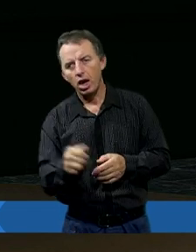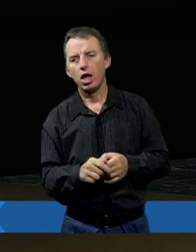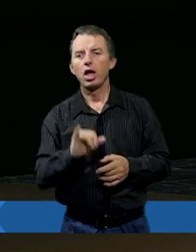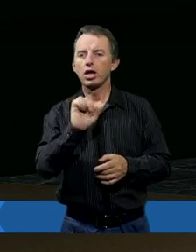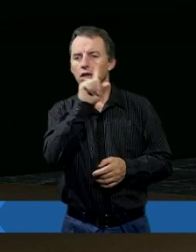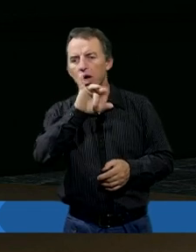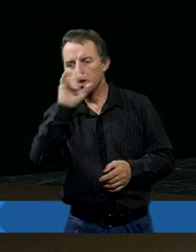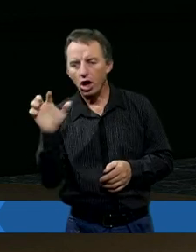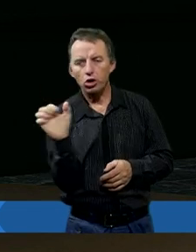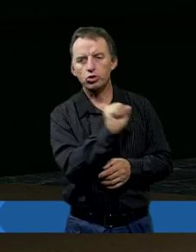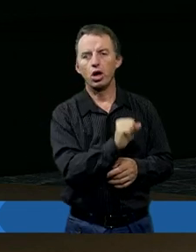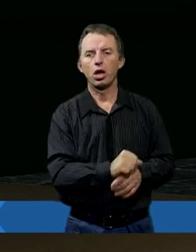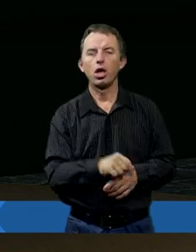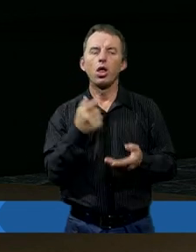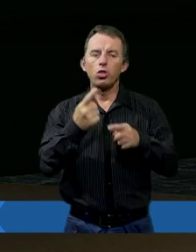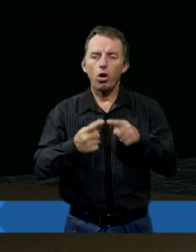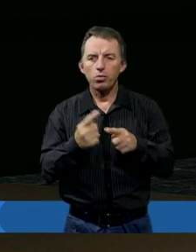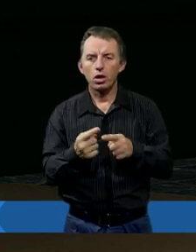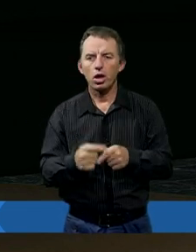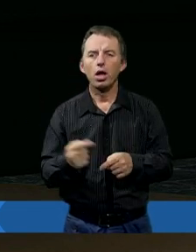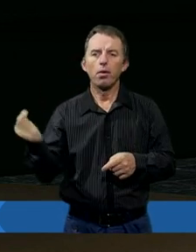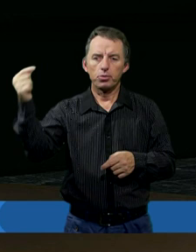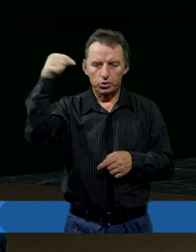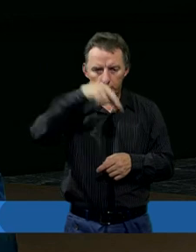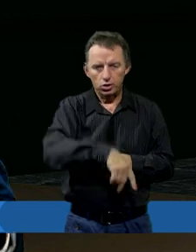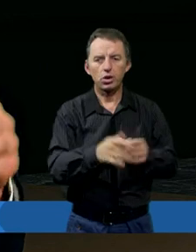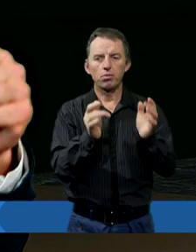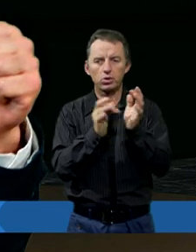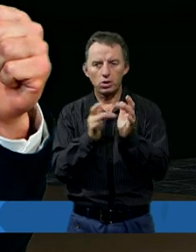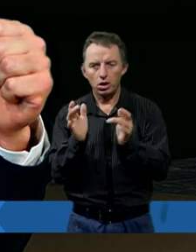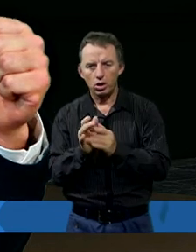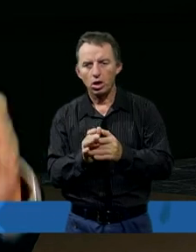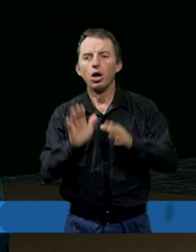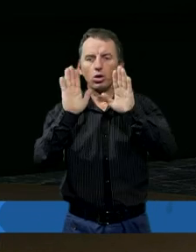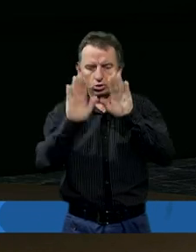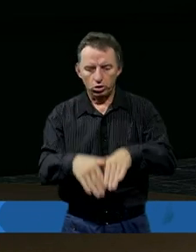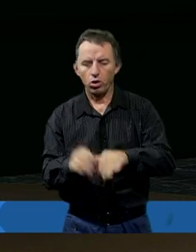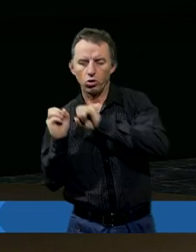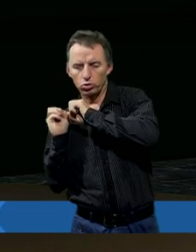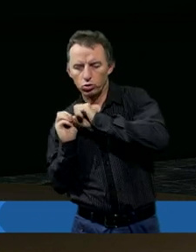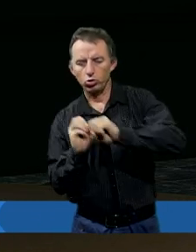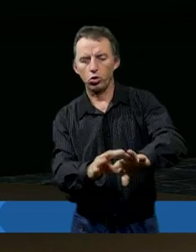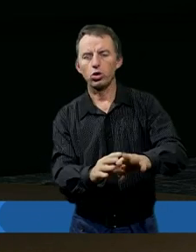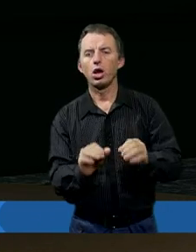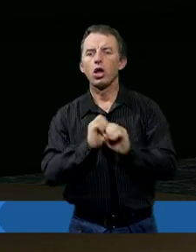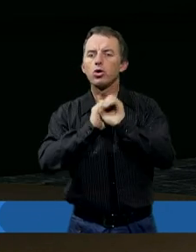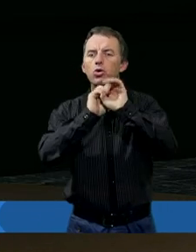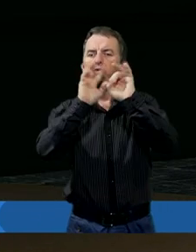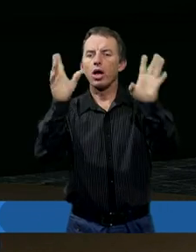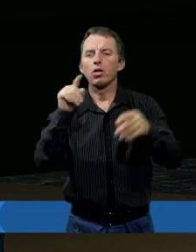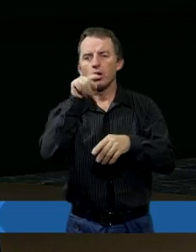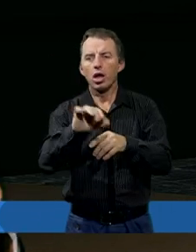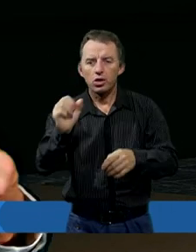księdze Izajasza, ale dopiero z przyjściem Jezusa Chrystusa zostało wielkie rzucone światło na to